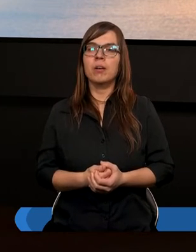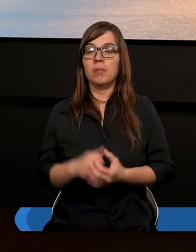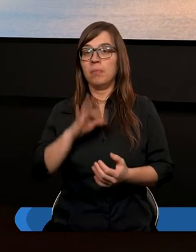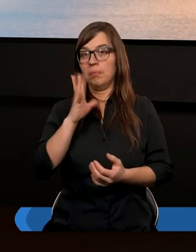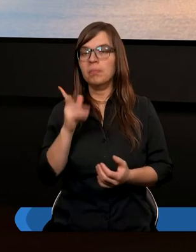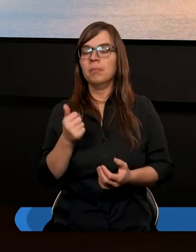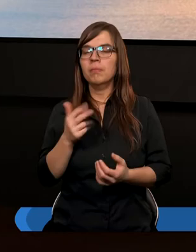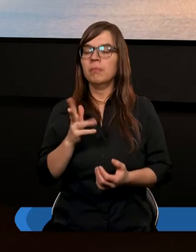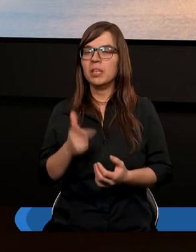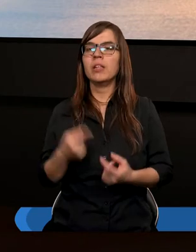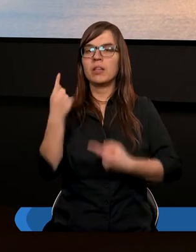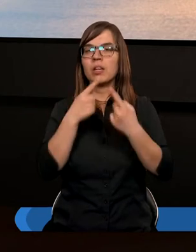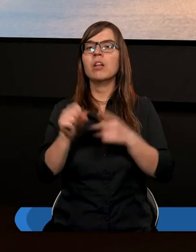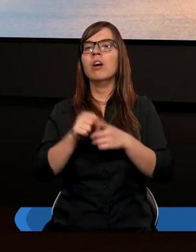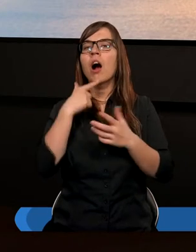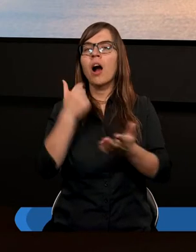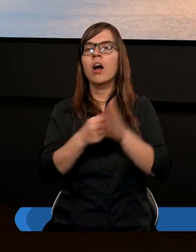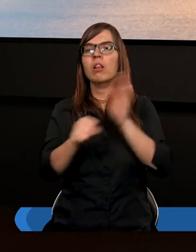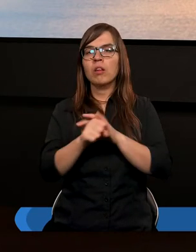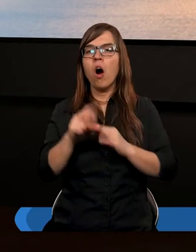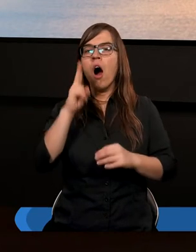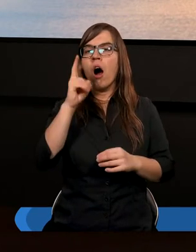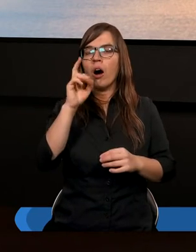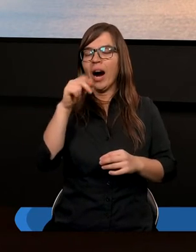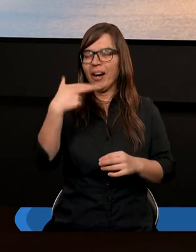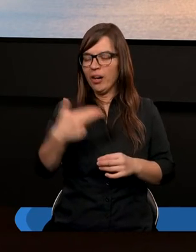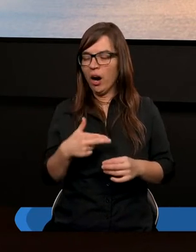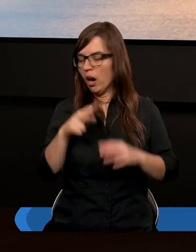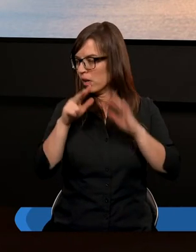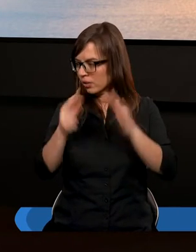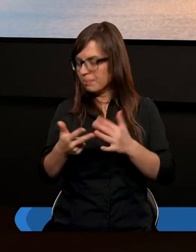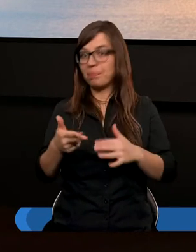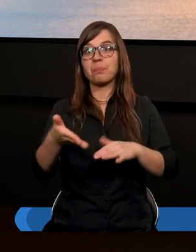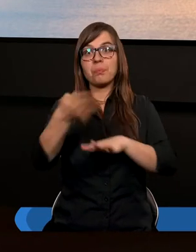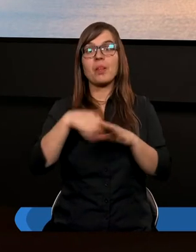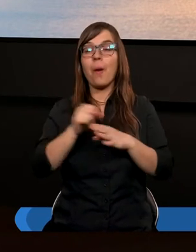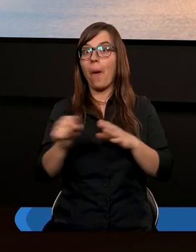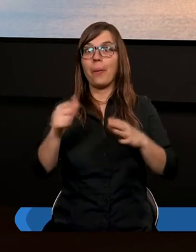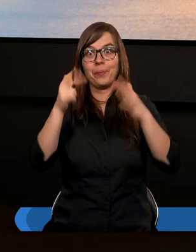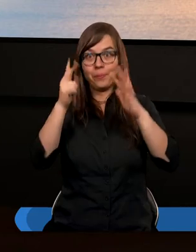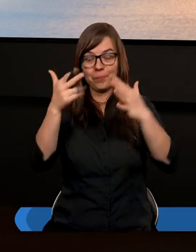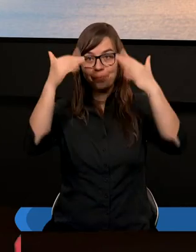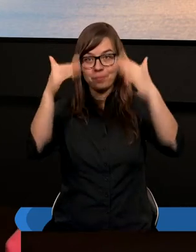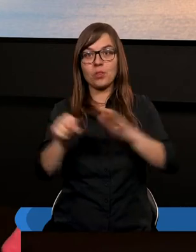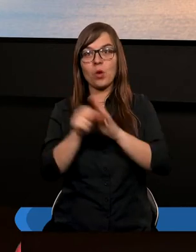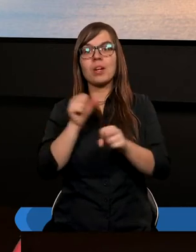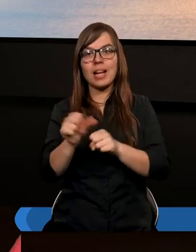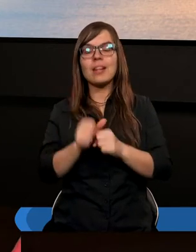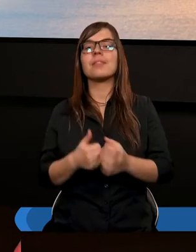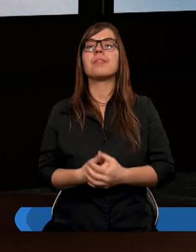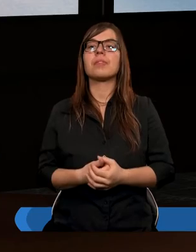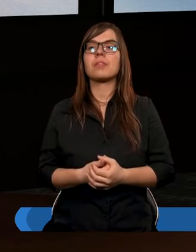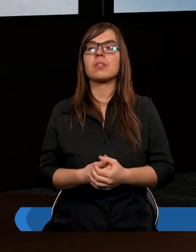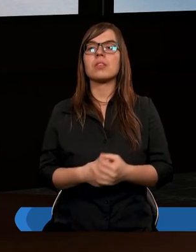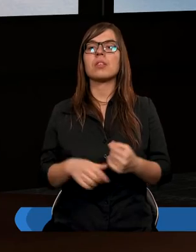piękne myśli też są w liście do Koryntian ósmy rozdział od ósmego po jedenasty może przeczytajmy